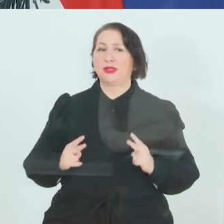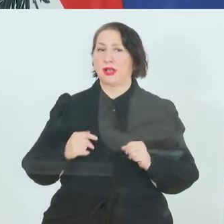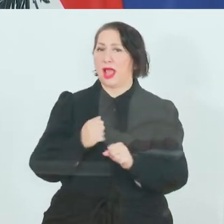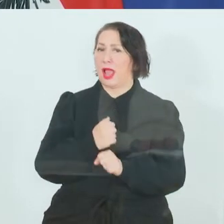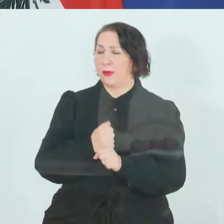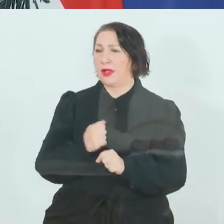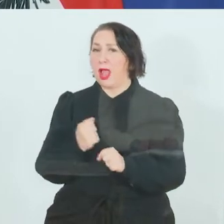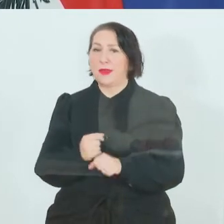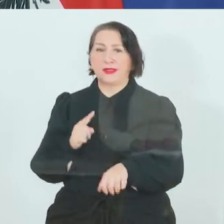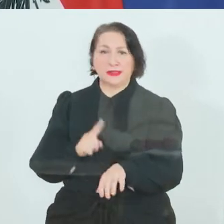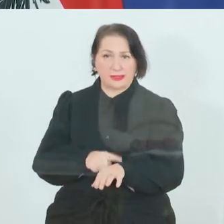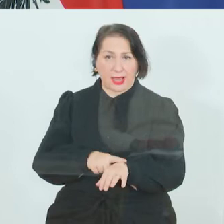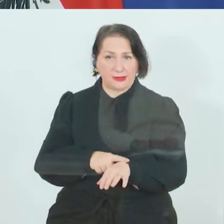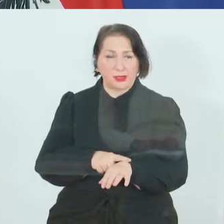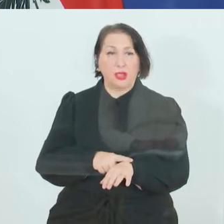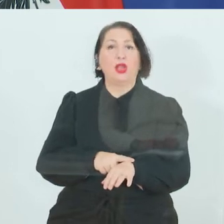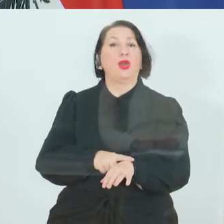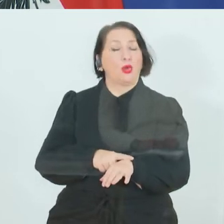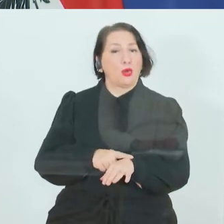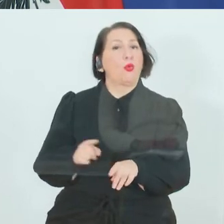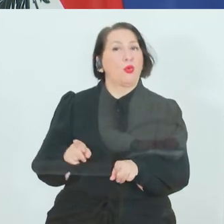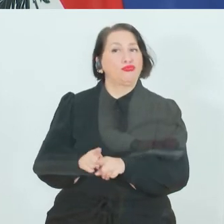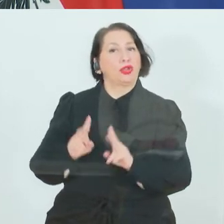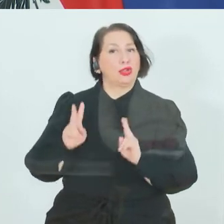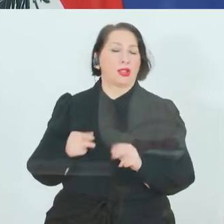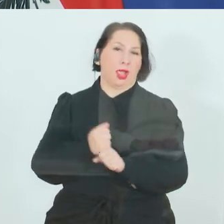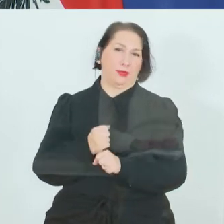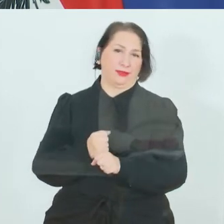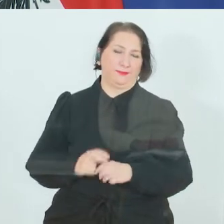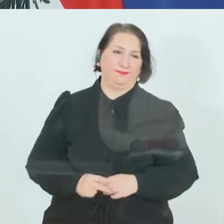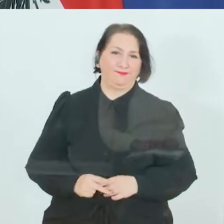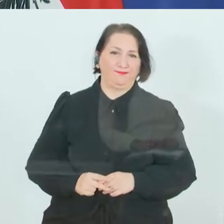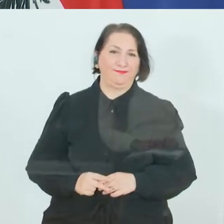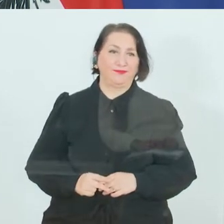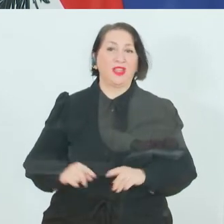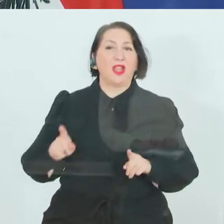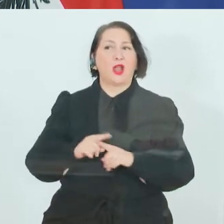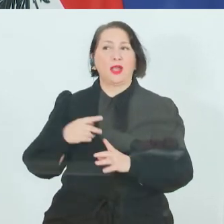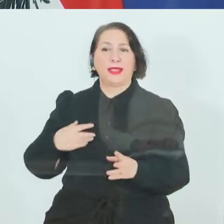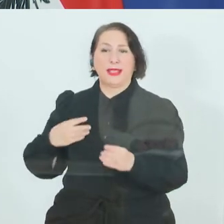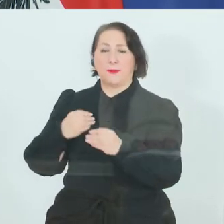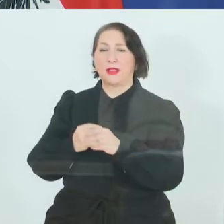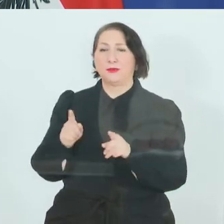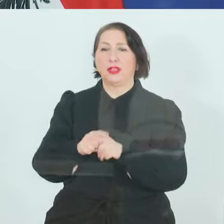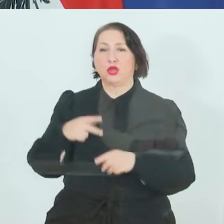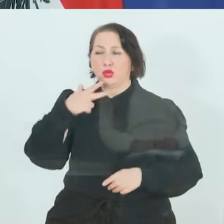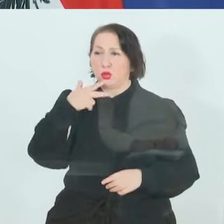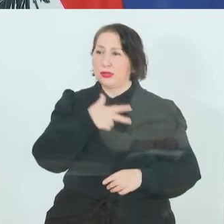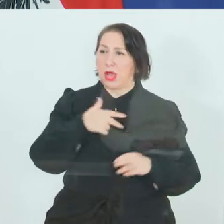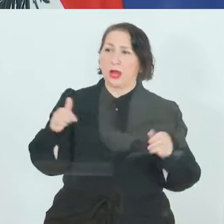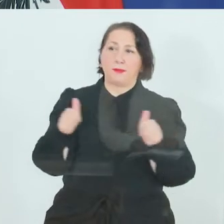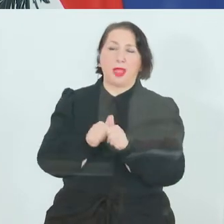und Arbeitszeit und gehen dennoch ihrer Arbeit nach. Hier haben wir auch gemeinsam mit den Sozialpartnern